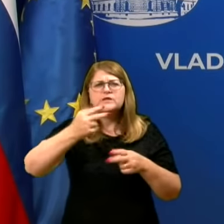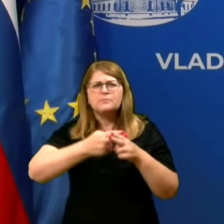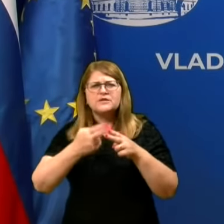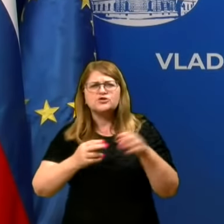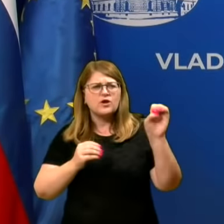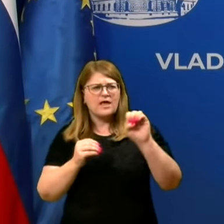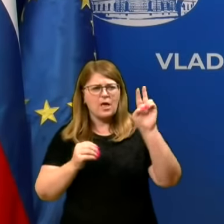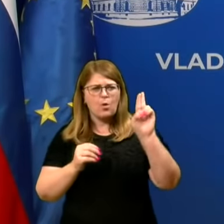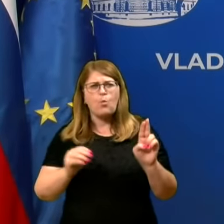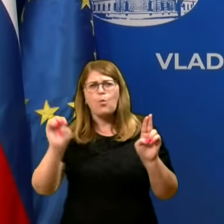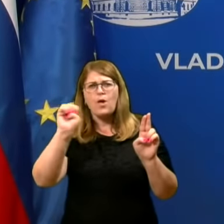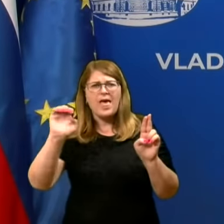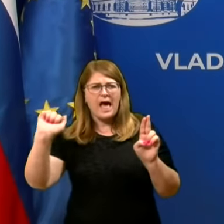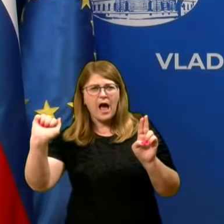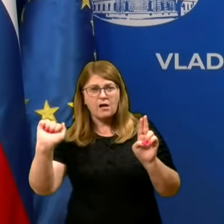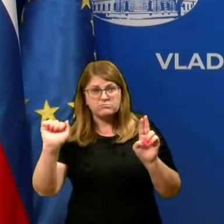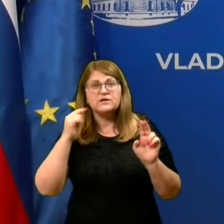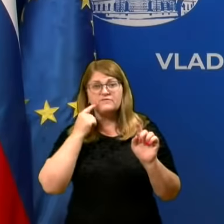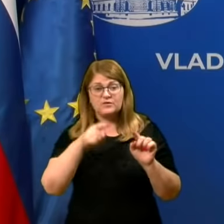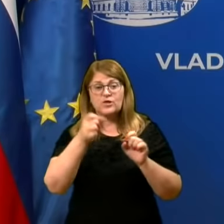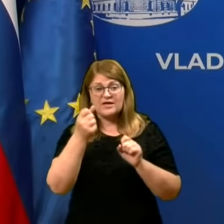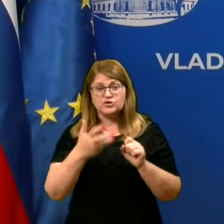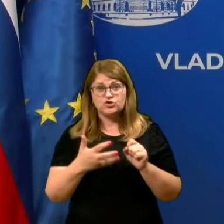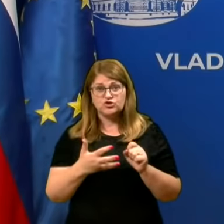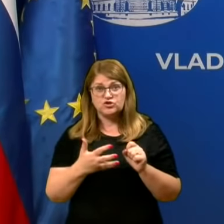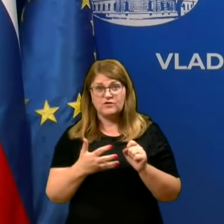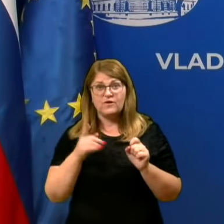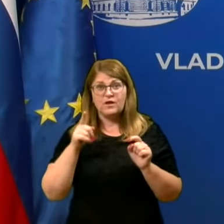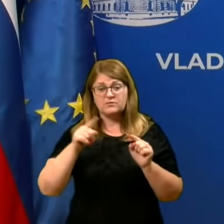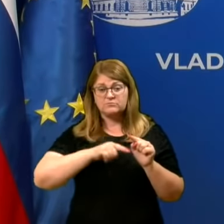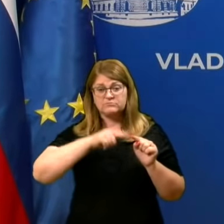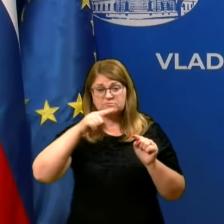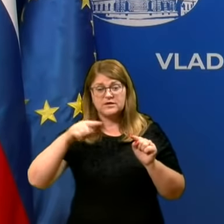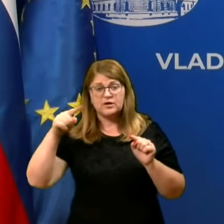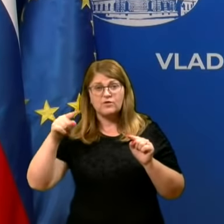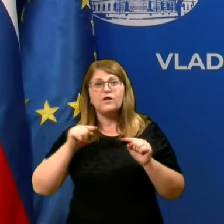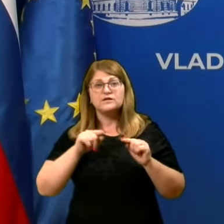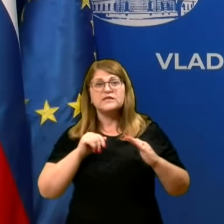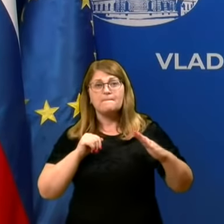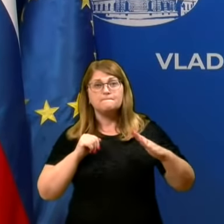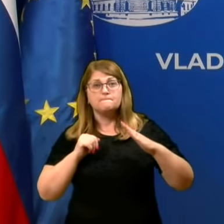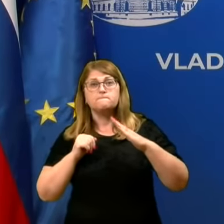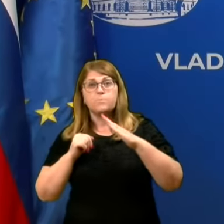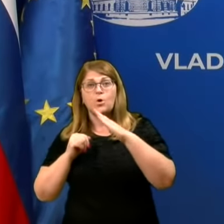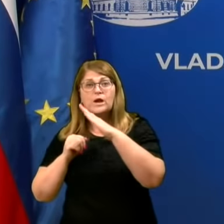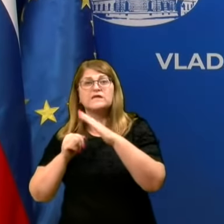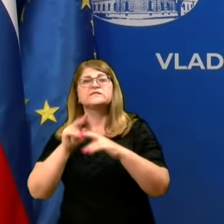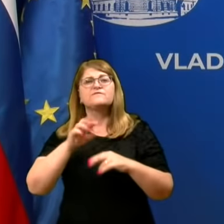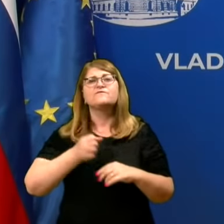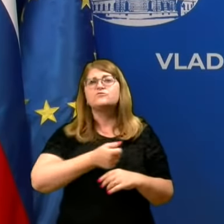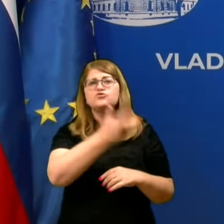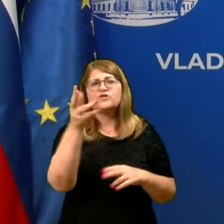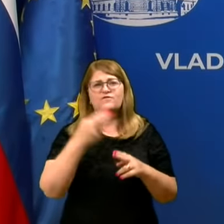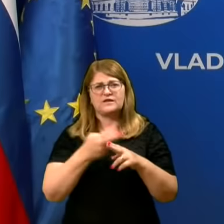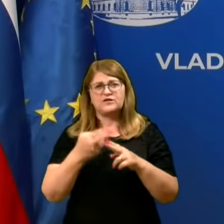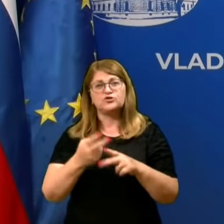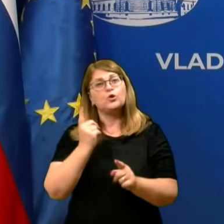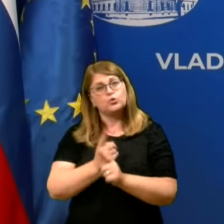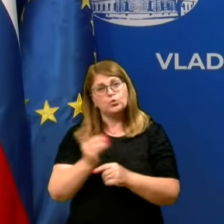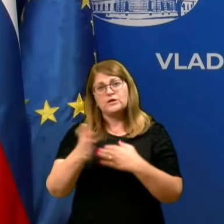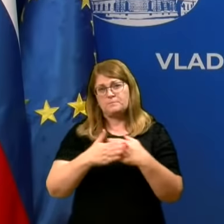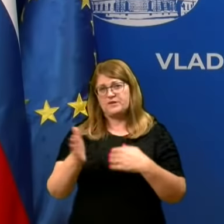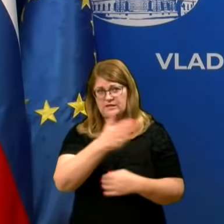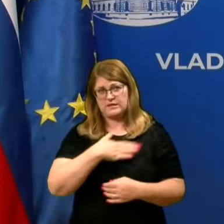EU in EA, vidimo, da se ta številka, ta trend je v porastu v številnih državah, tudi v Sloveniji.